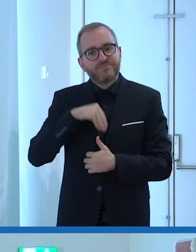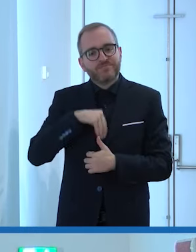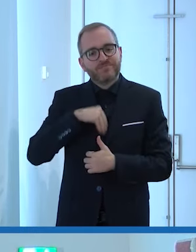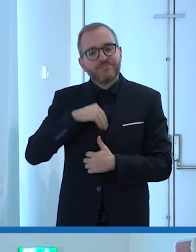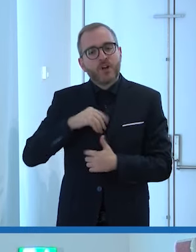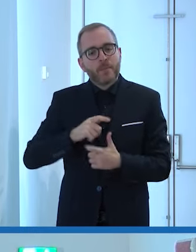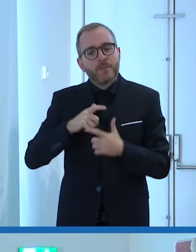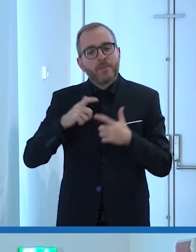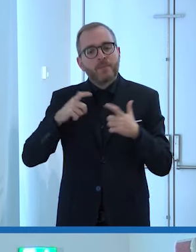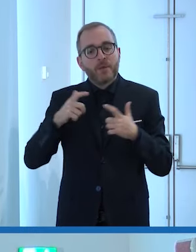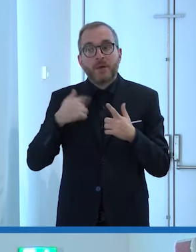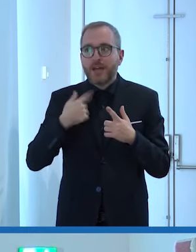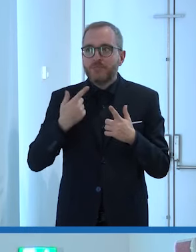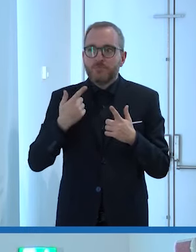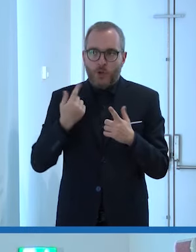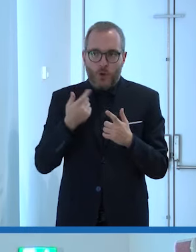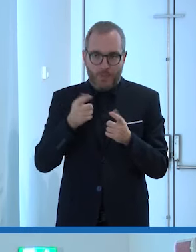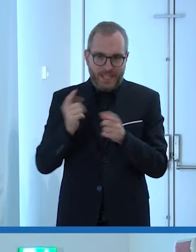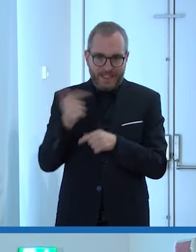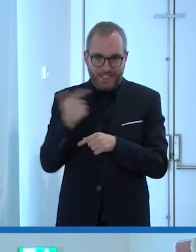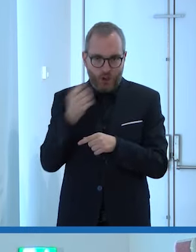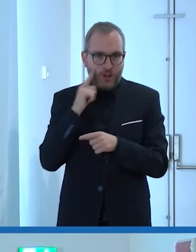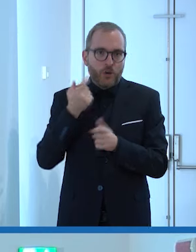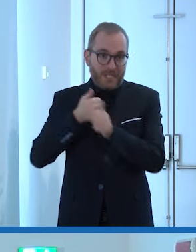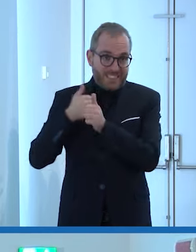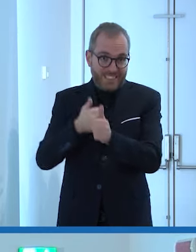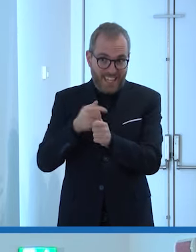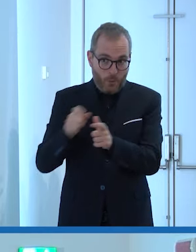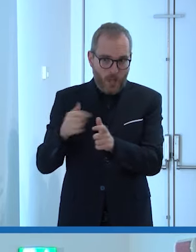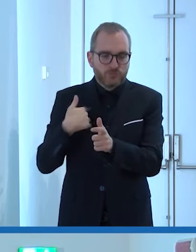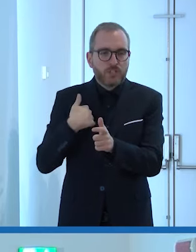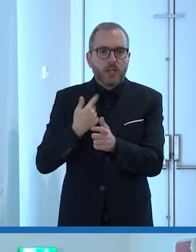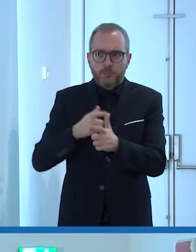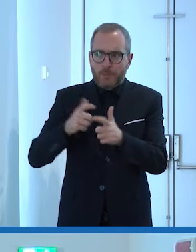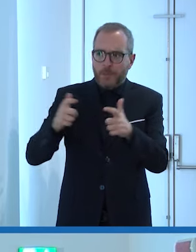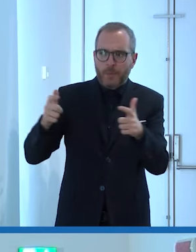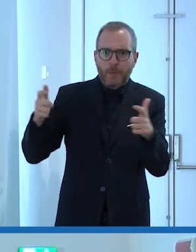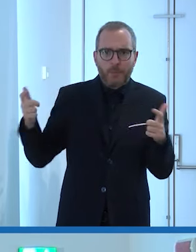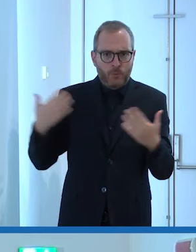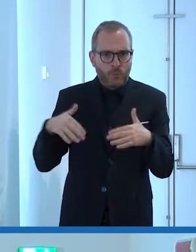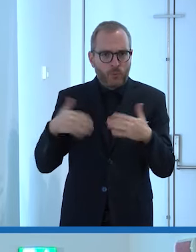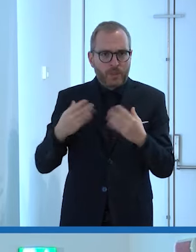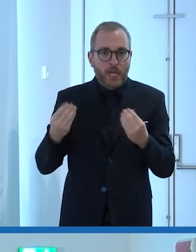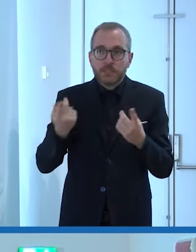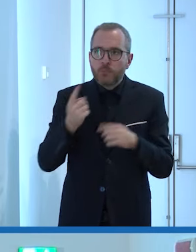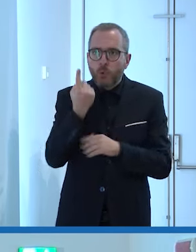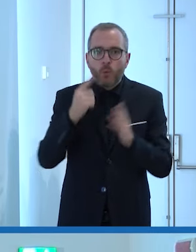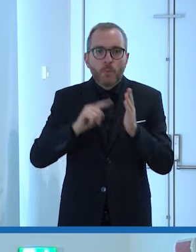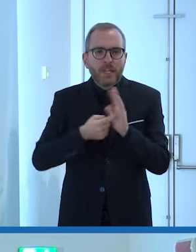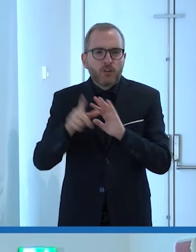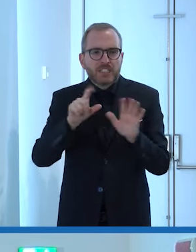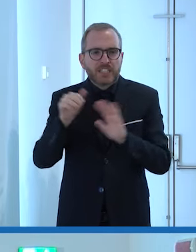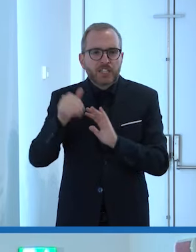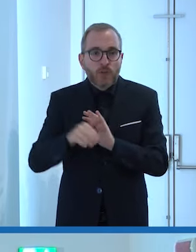a raggiungere cifre non mi piace vantarmi però giusto per farvi avere un'idea tipo un milione e